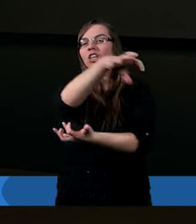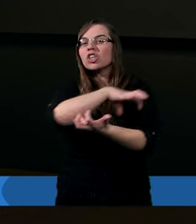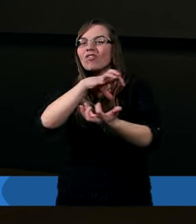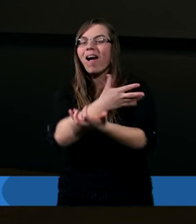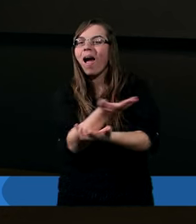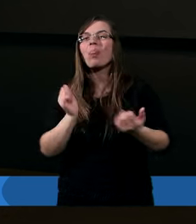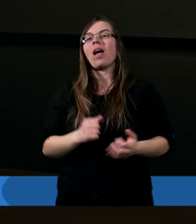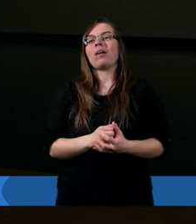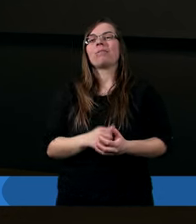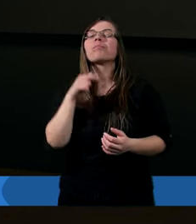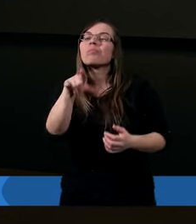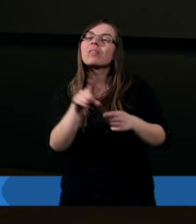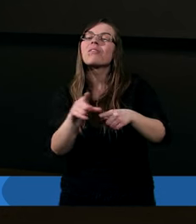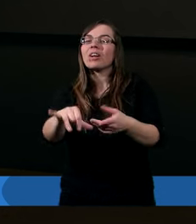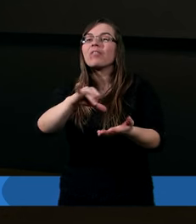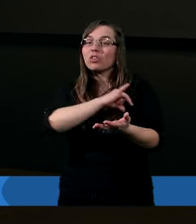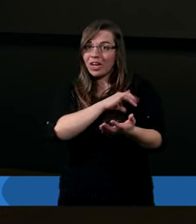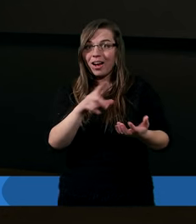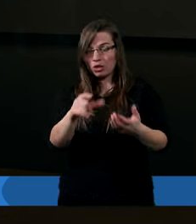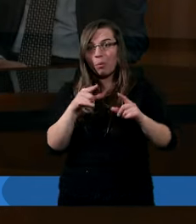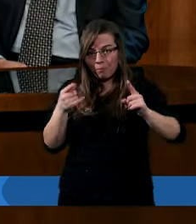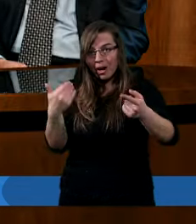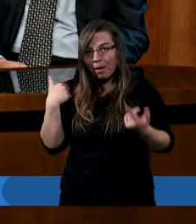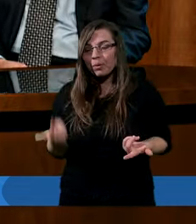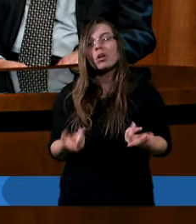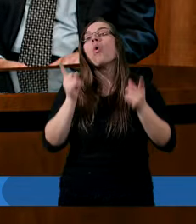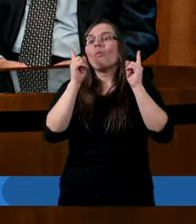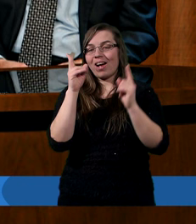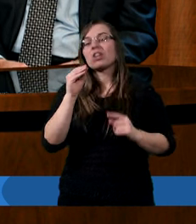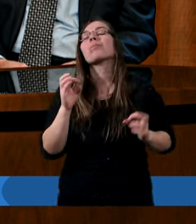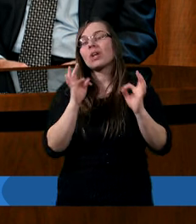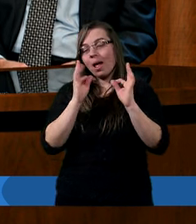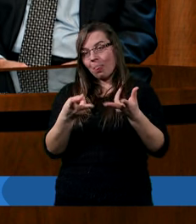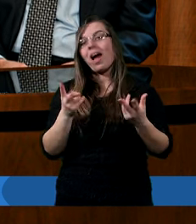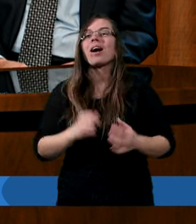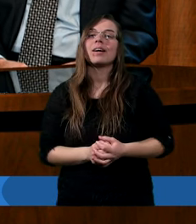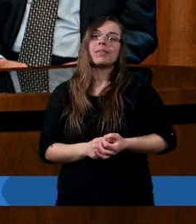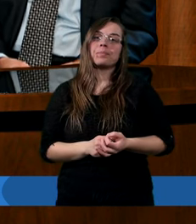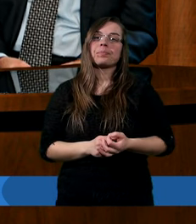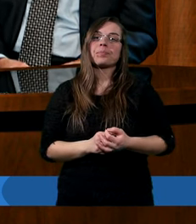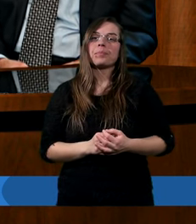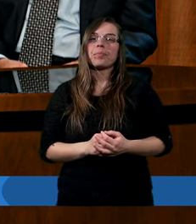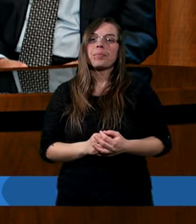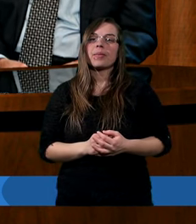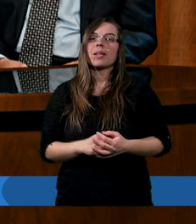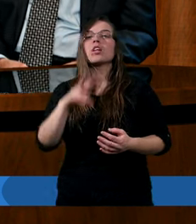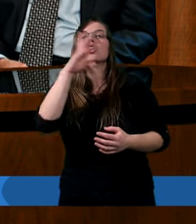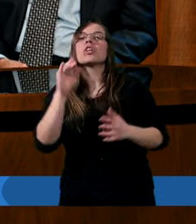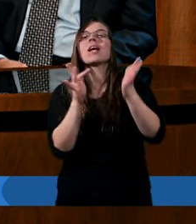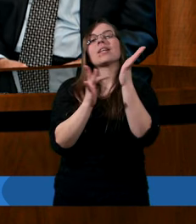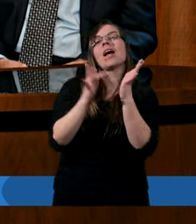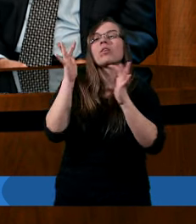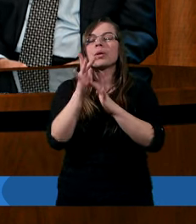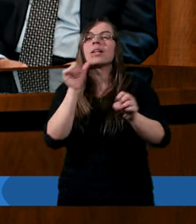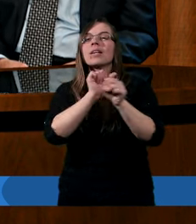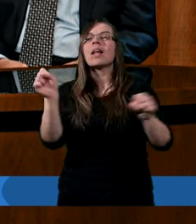Czy Chrystus o tym samym grzechu tu mówi? Uważam, że tak. Że Jezus